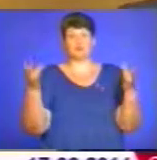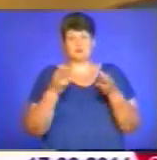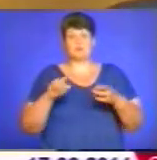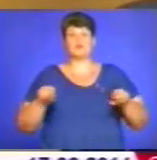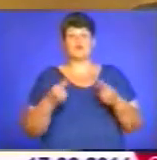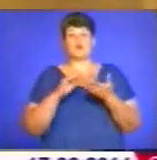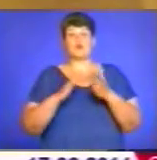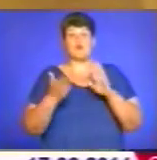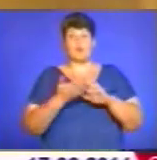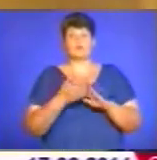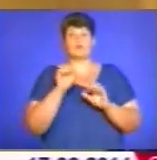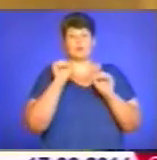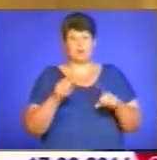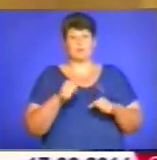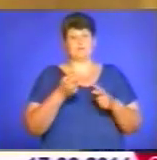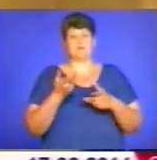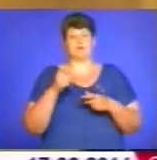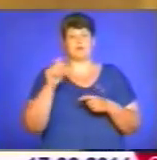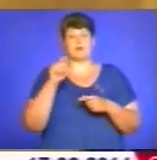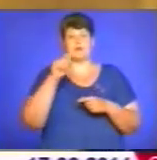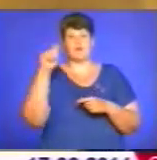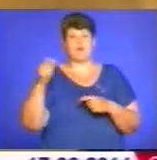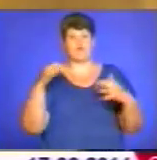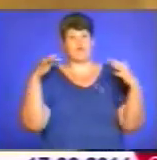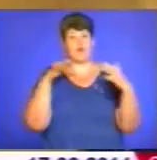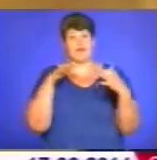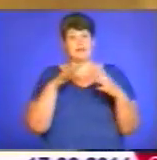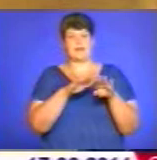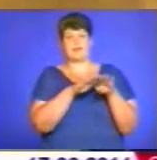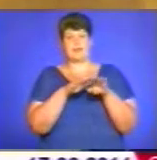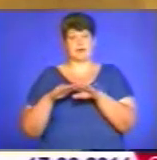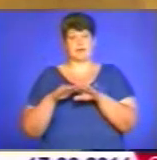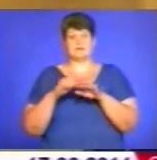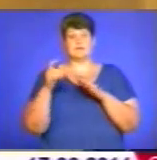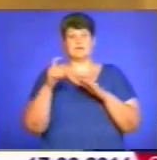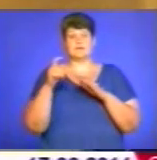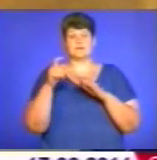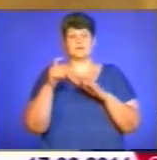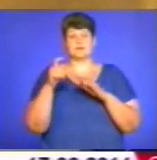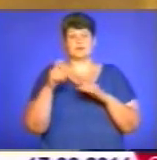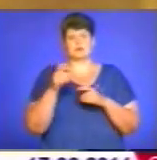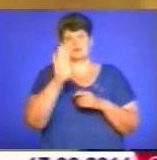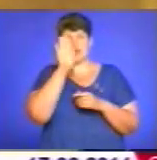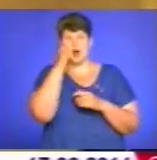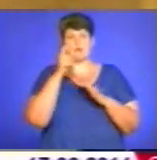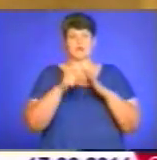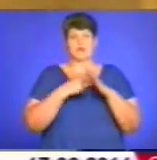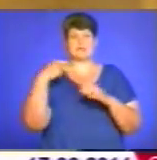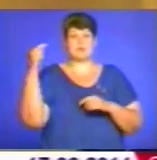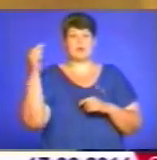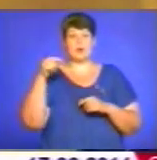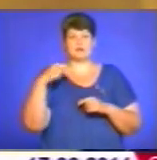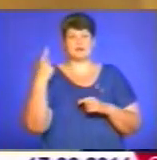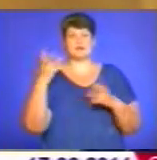умови, щоб вони могли воювати на рівні з окупантами. А для цього, на нашу думку, на Донеччині і Луганщину потрібно ввести воєнний стан для